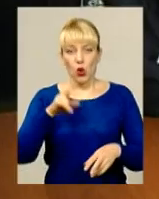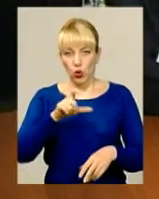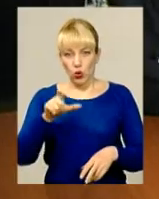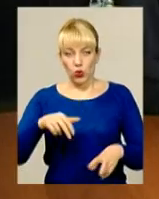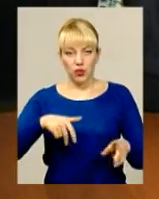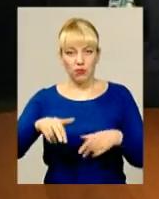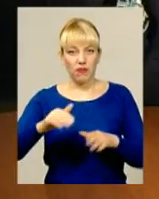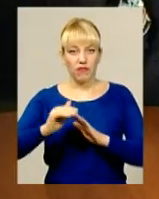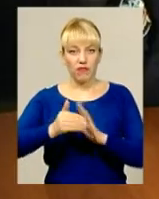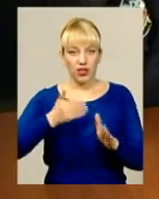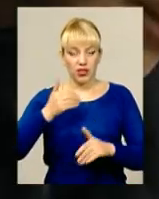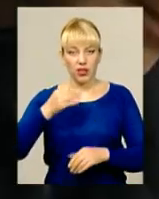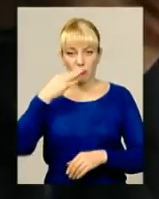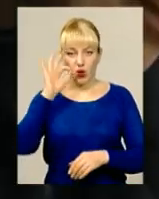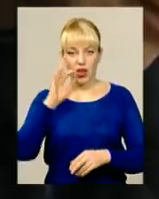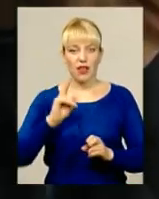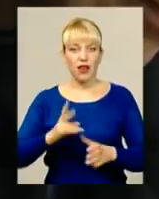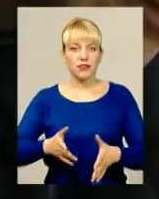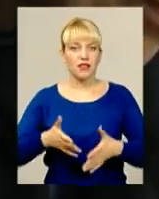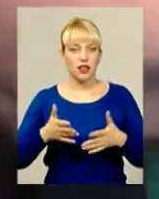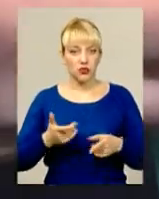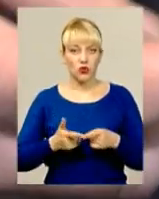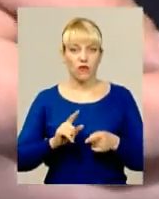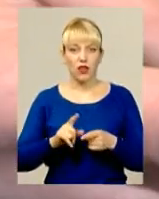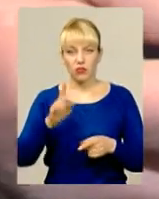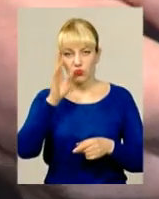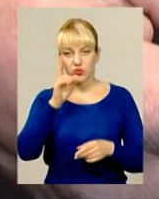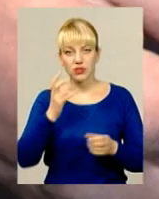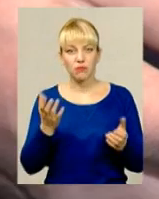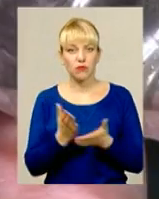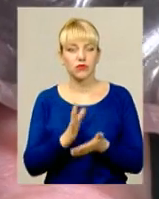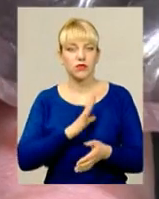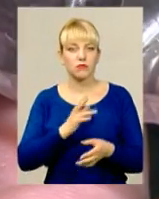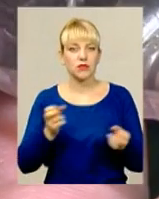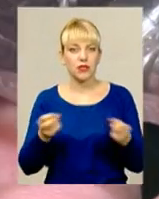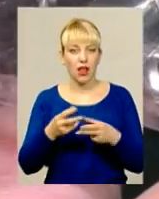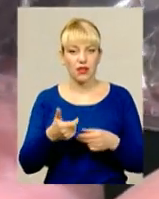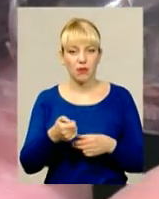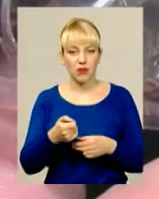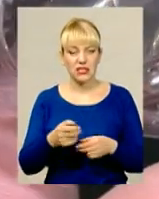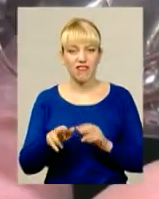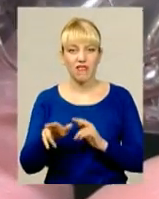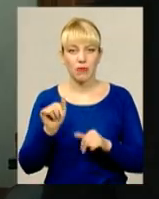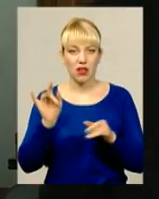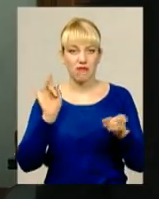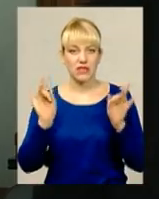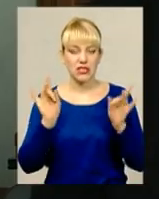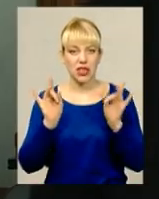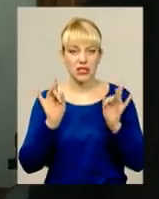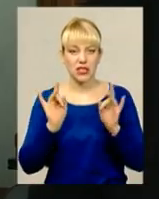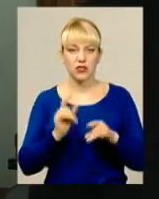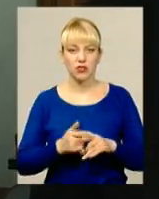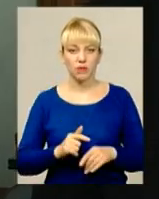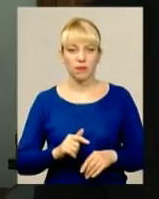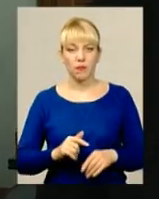Як з'ясували правоохоронці, молодик за допомогою спеціального пристрою вимикав сигналізацію та обчищав іномарки. Автомобільний